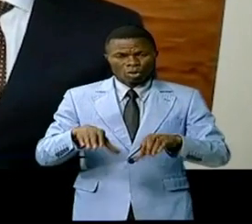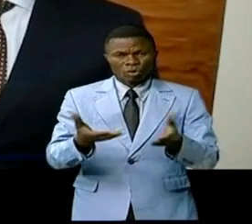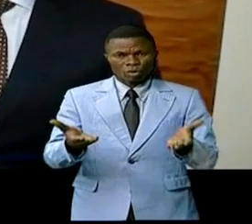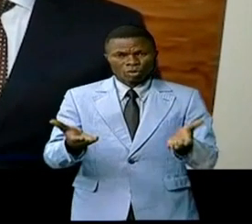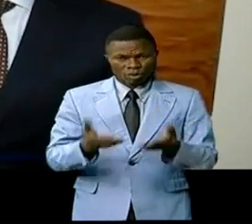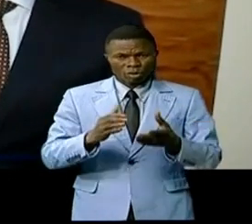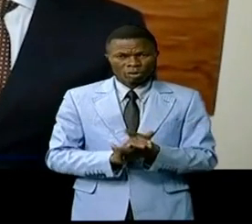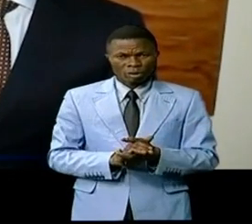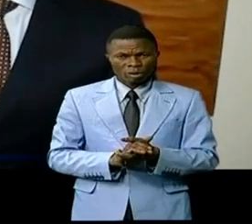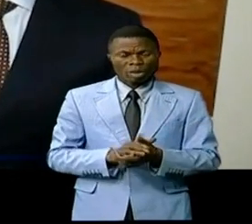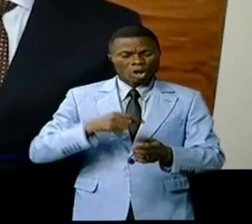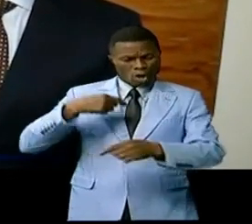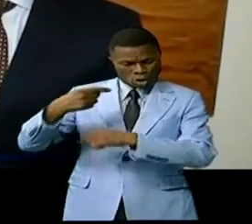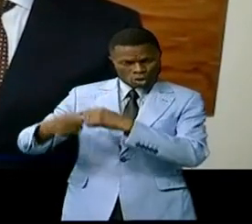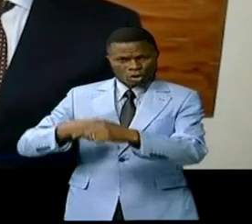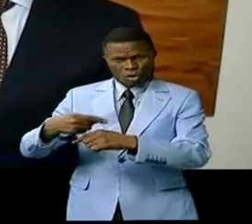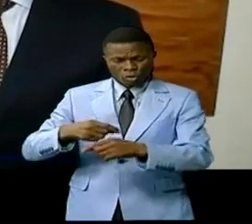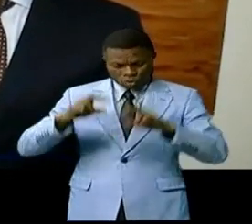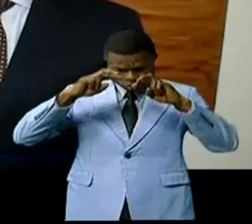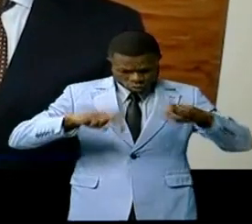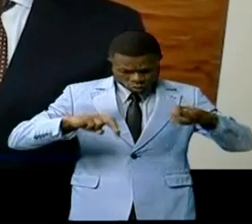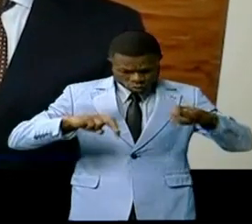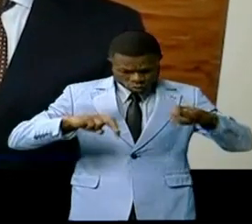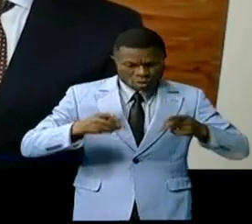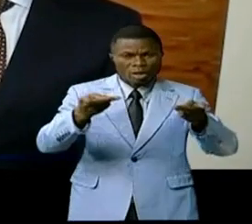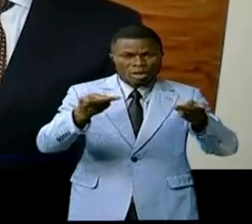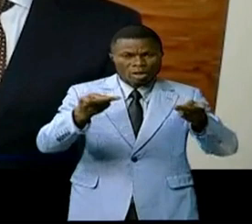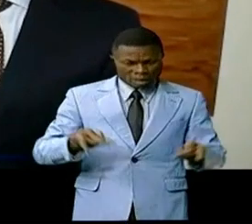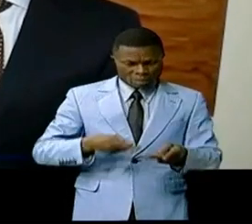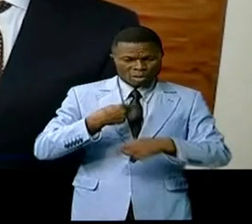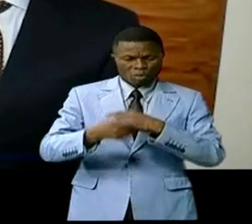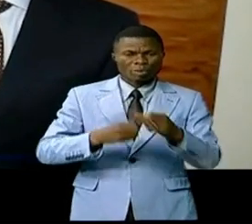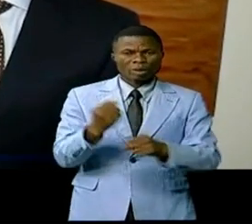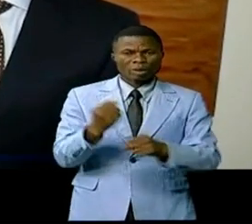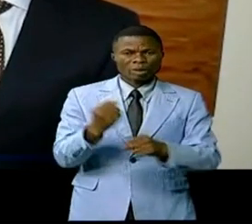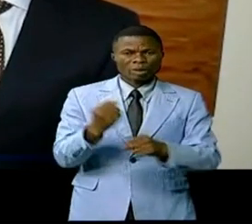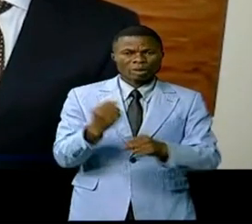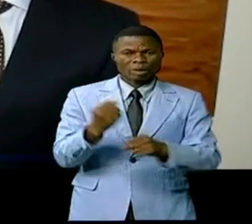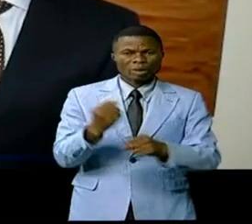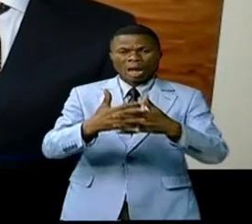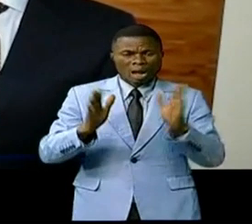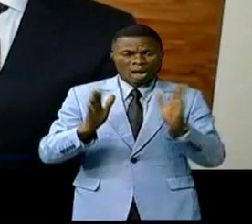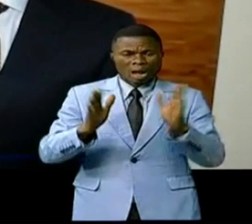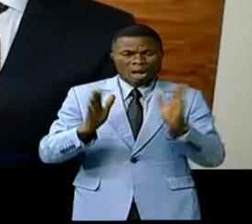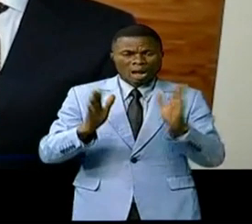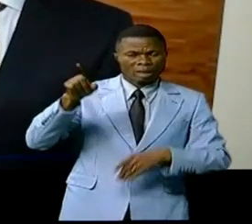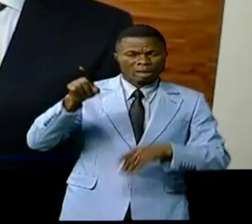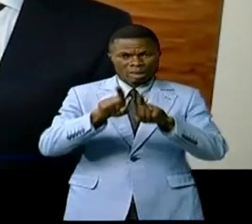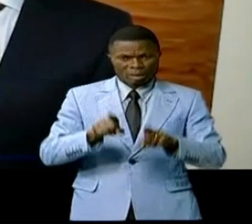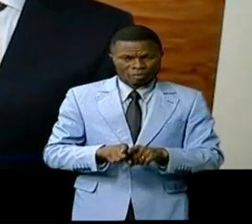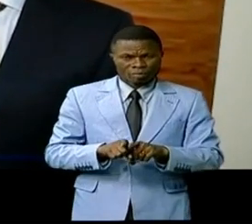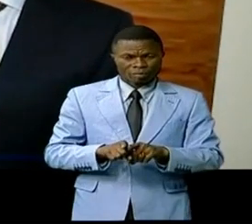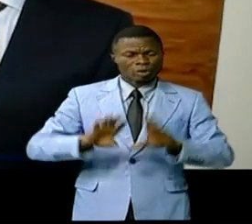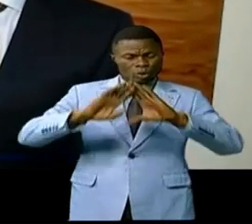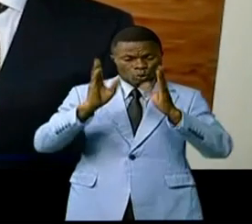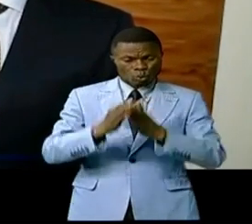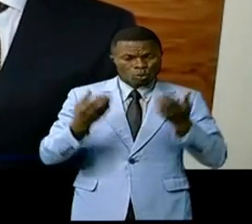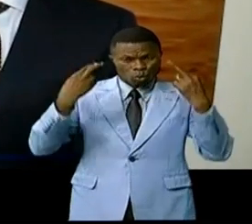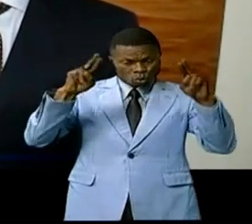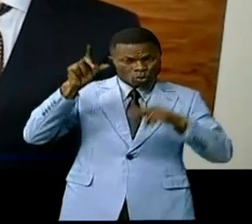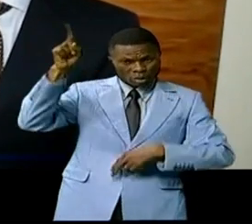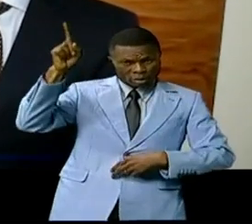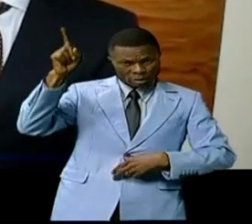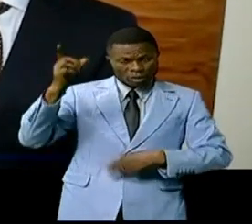'ils vont commencer la recherche d'établissement des opérations aux Etats-Unis. Et dès que tout marche bien, directement,